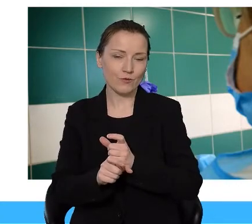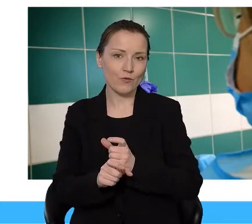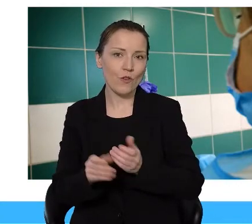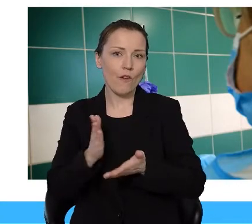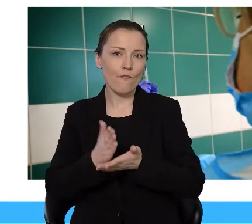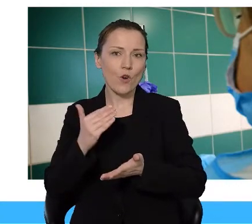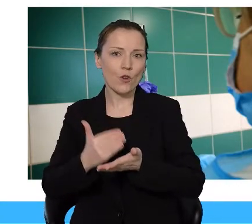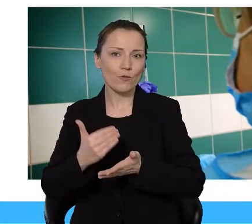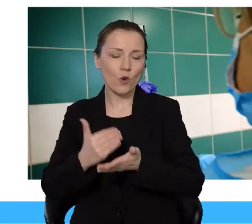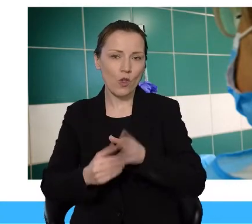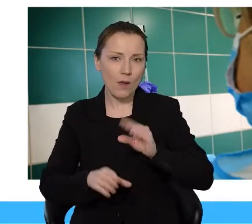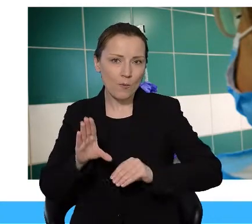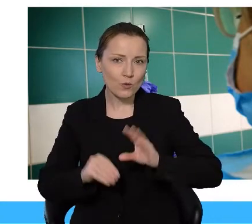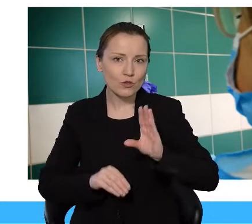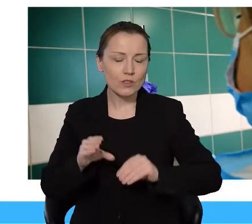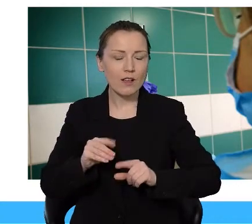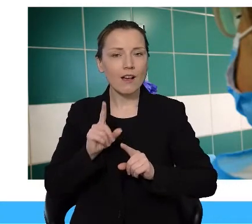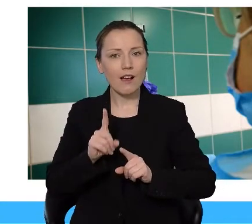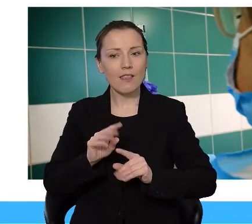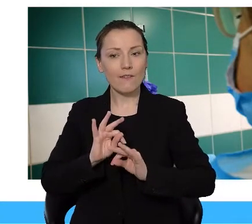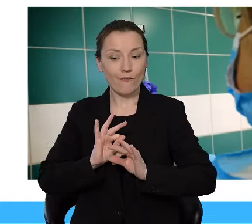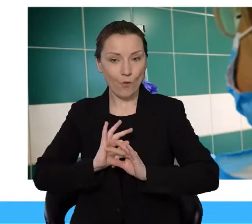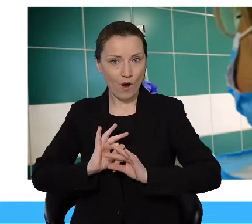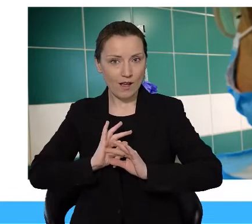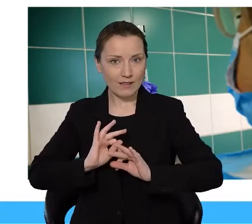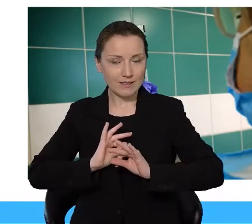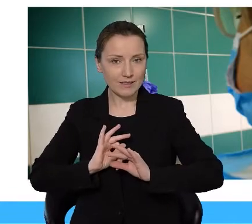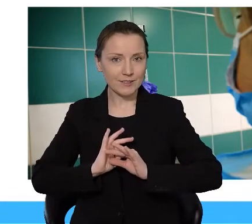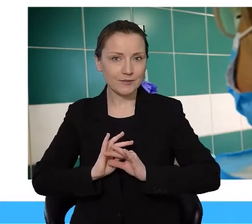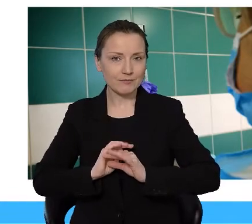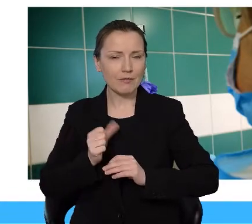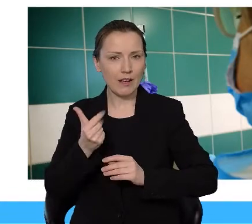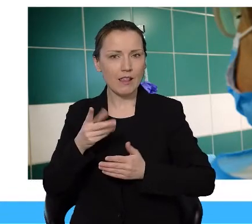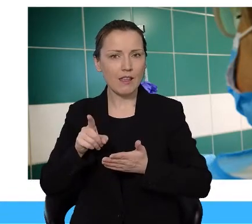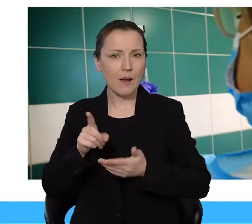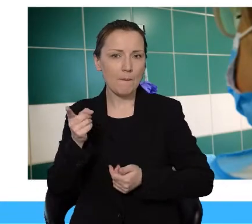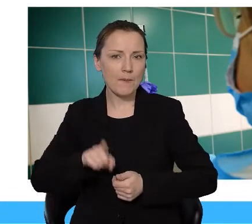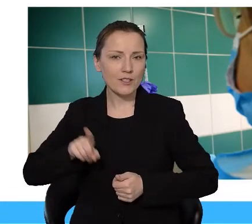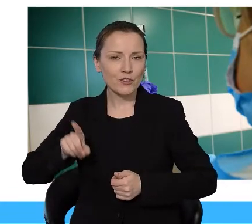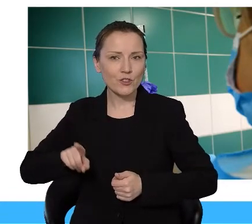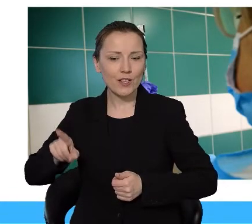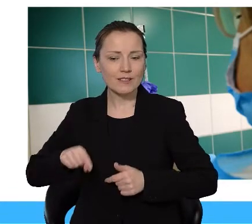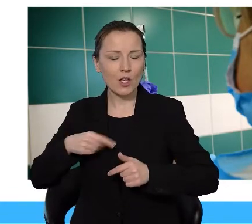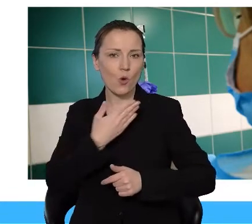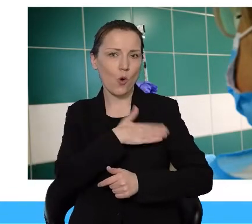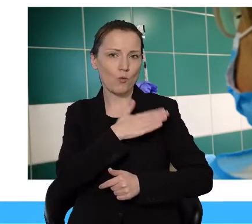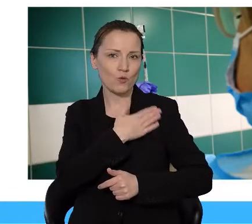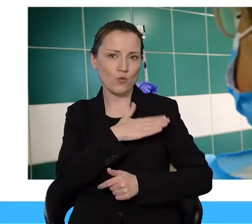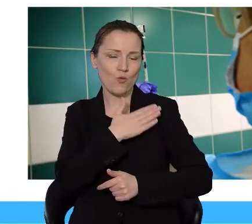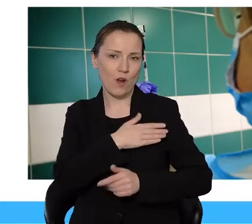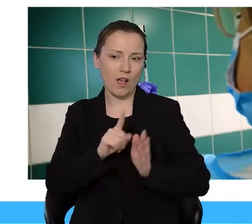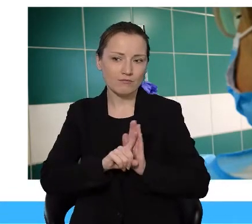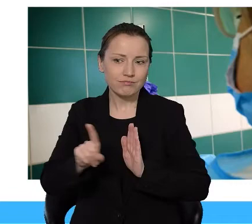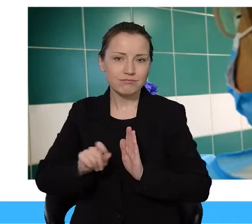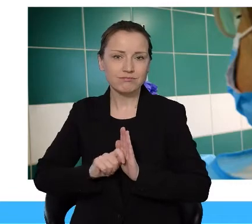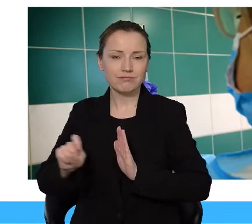natomiast w własnym zakresie już od kilku miesięcy finansujemy obsługę tego systemu,